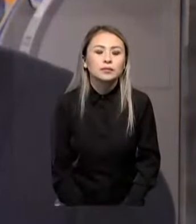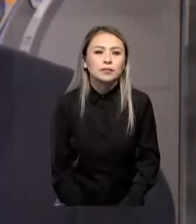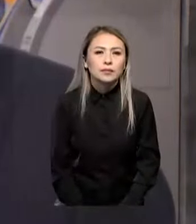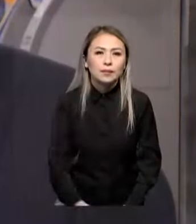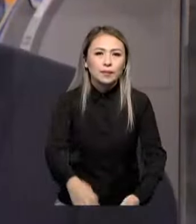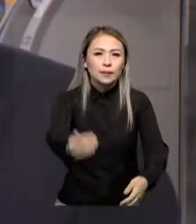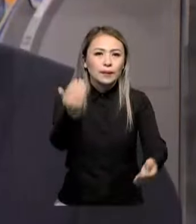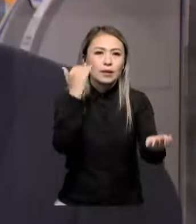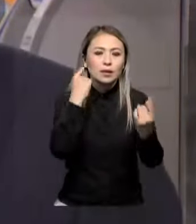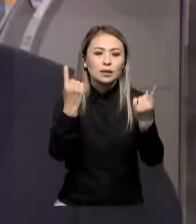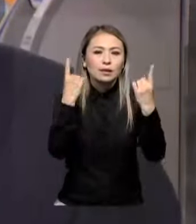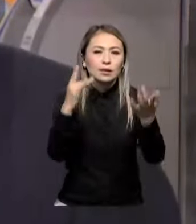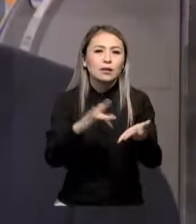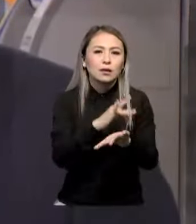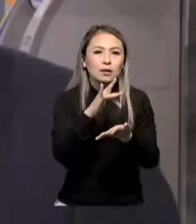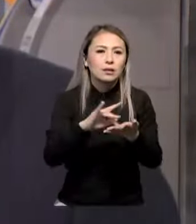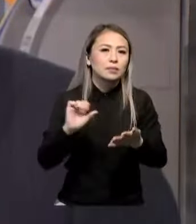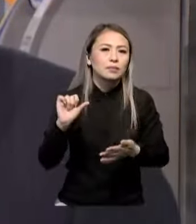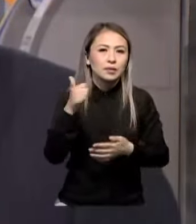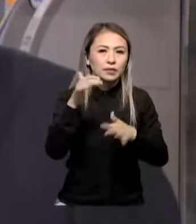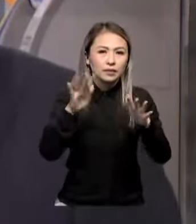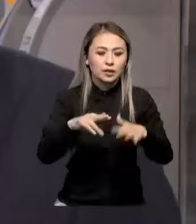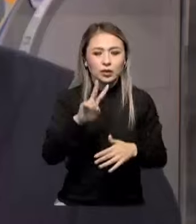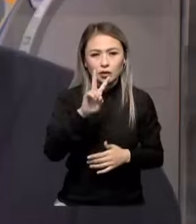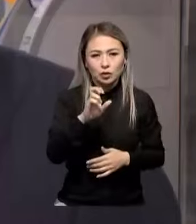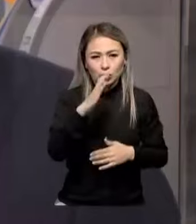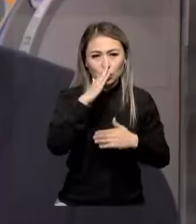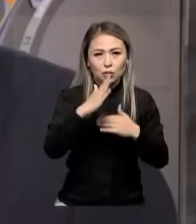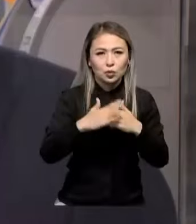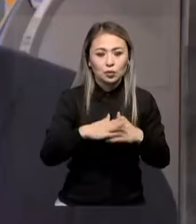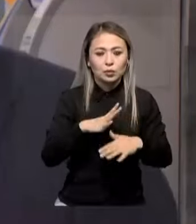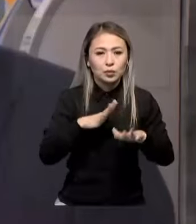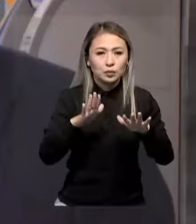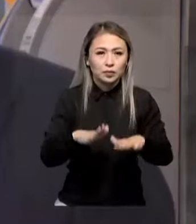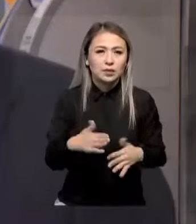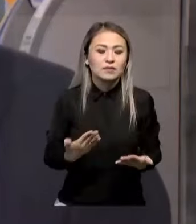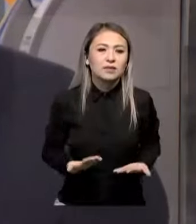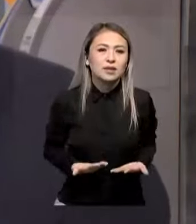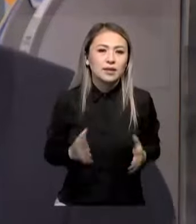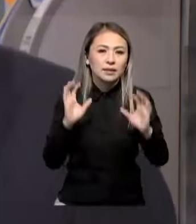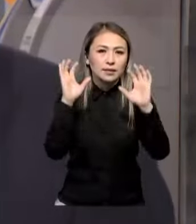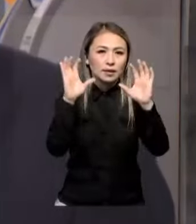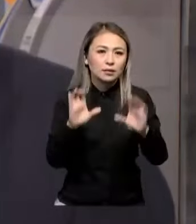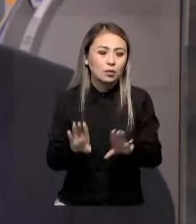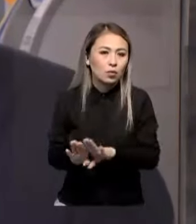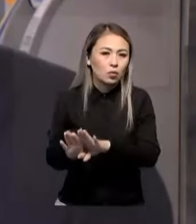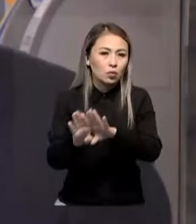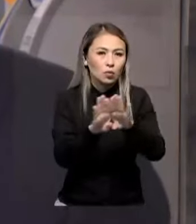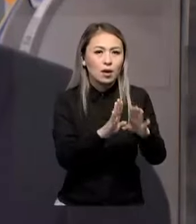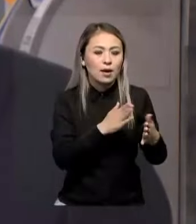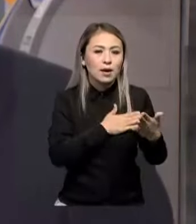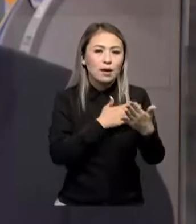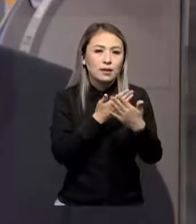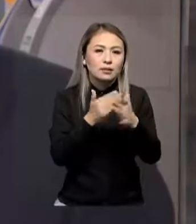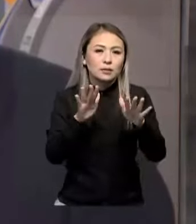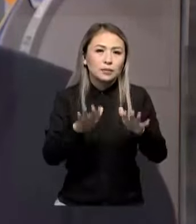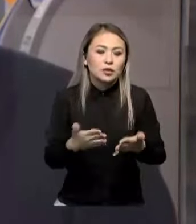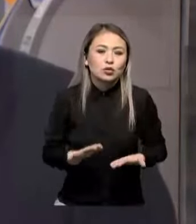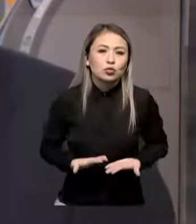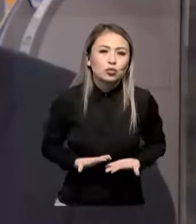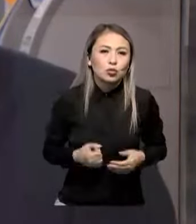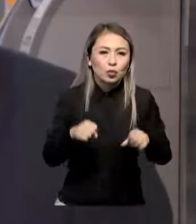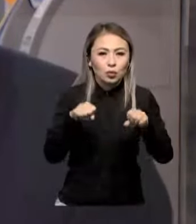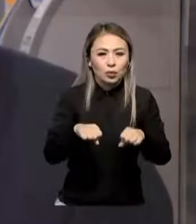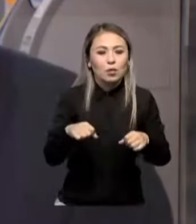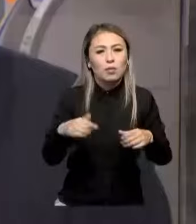ішшара еліміздің әрі қалалар мен бірге шалғайдары 200 жуық елді мекенді өтті. Занг бәріне ортақ акциясында ол тұрғындарыда құқытық